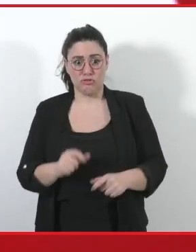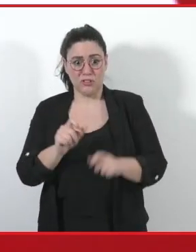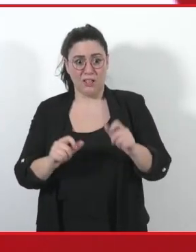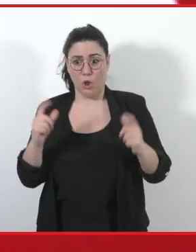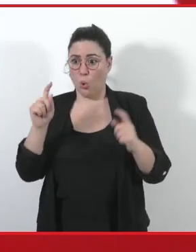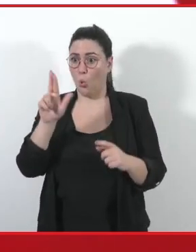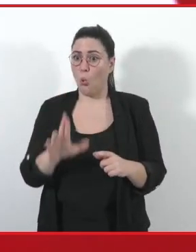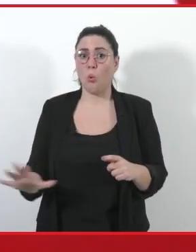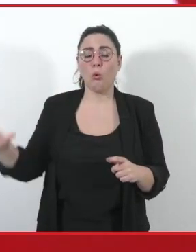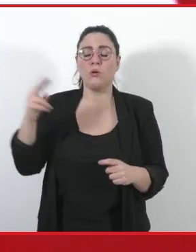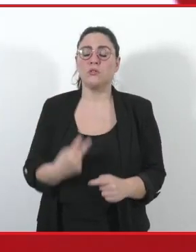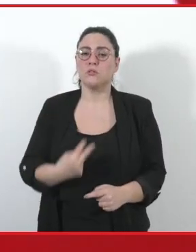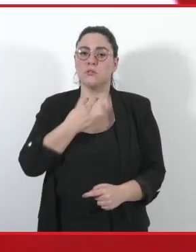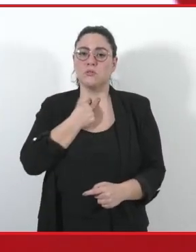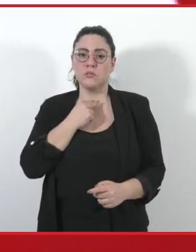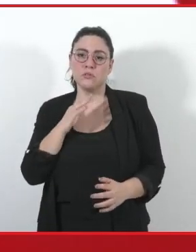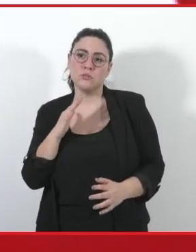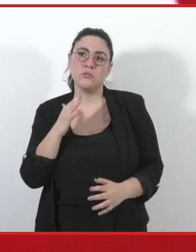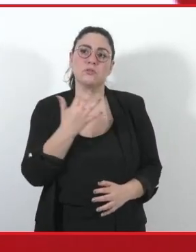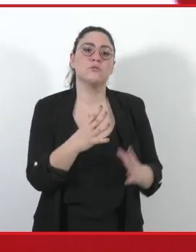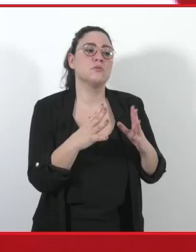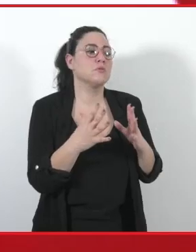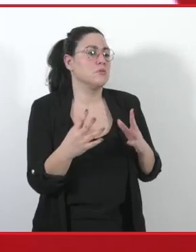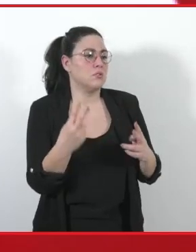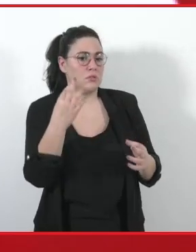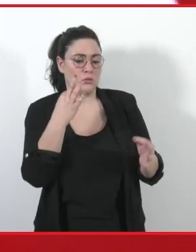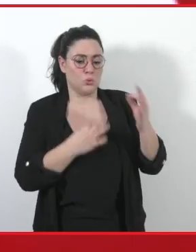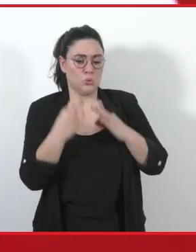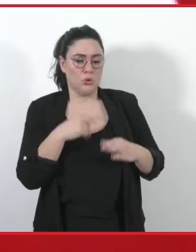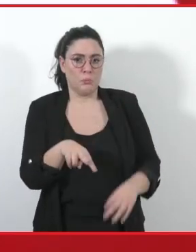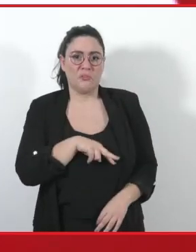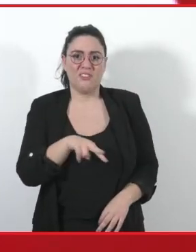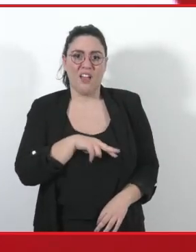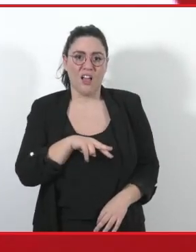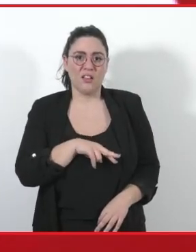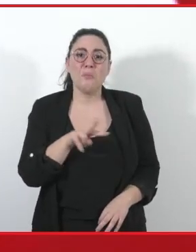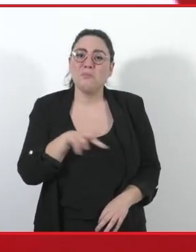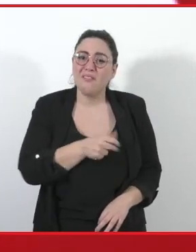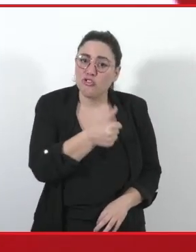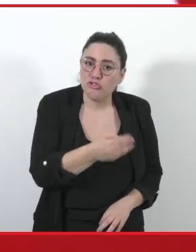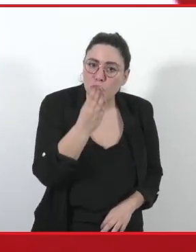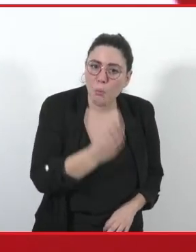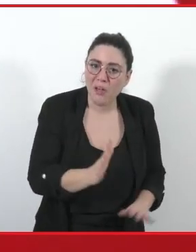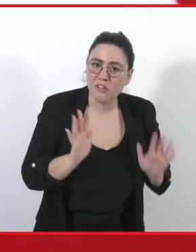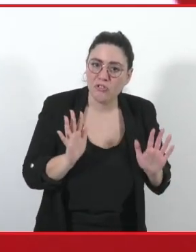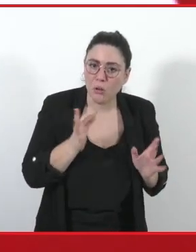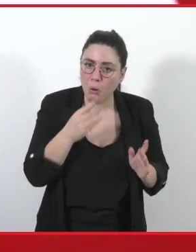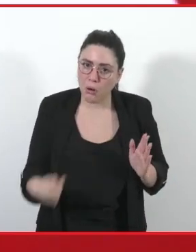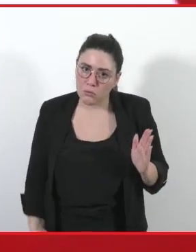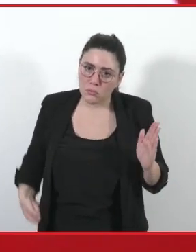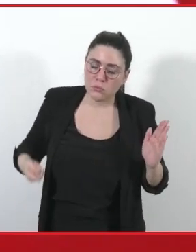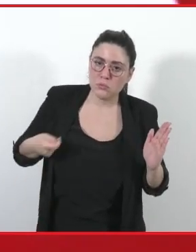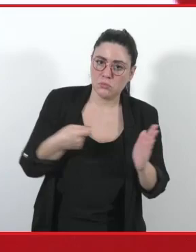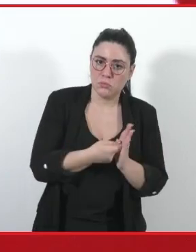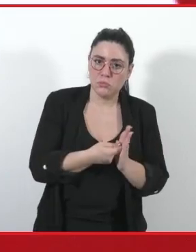ma non quella convenzionata. Privata, privata, pagata di tasca propria. Anche la Corte dei Conti ce lo ha detto. In